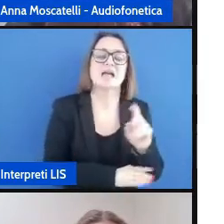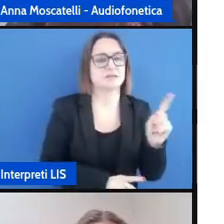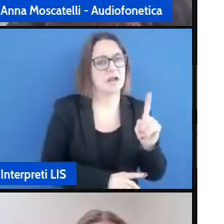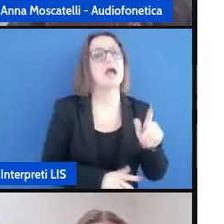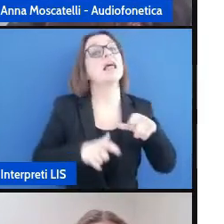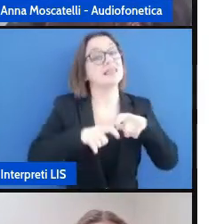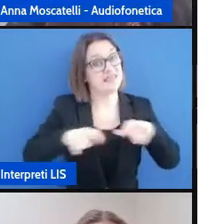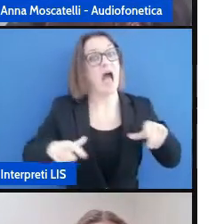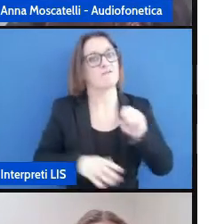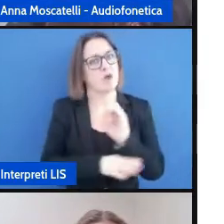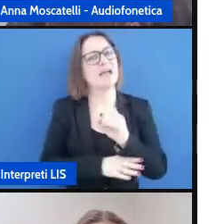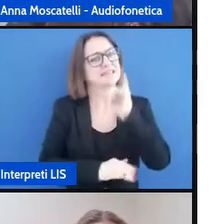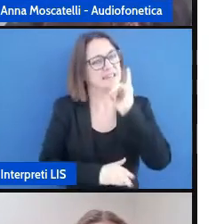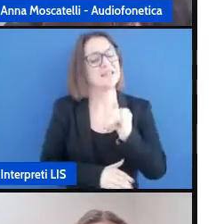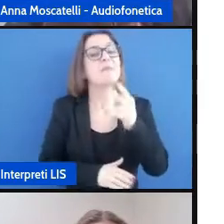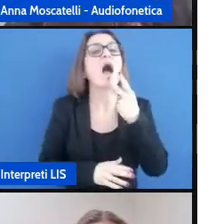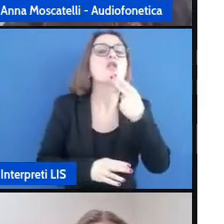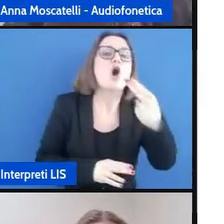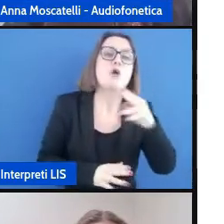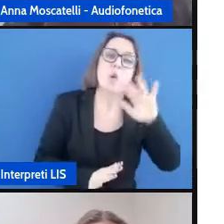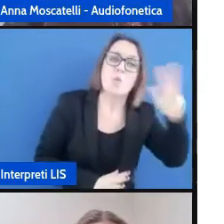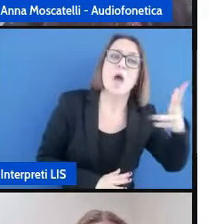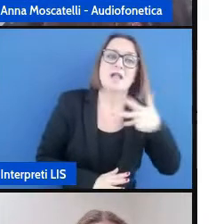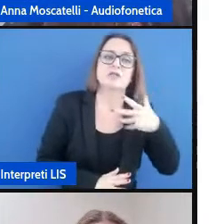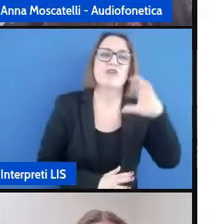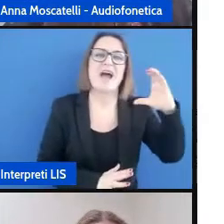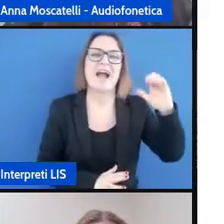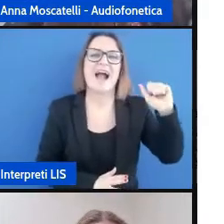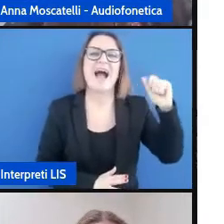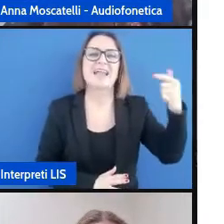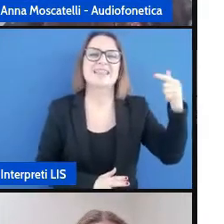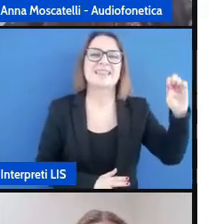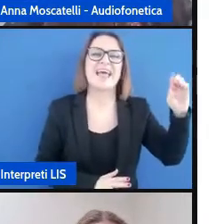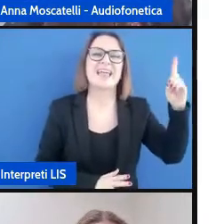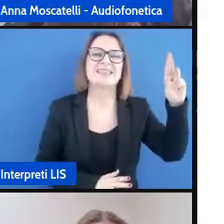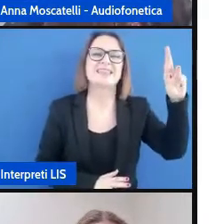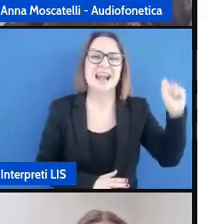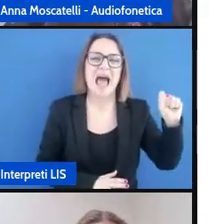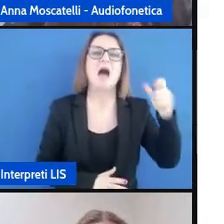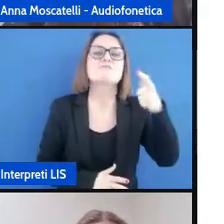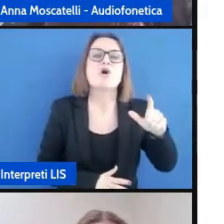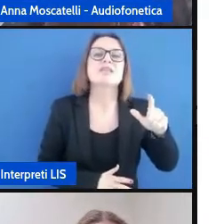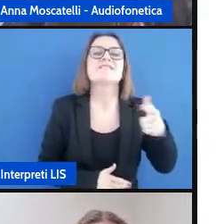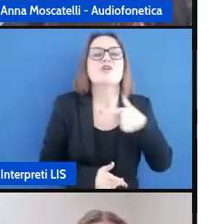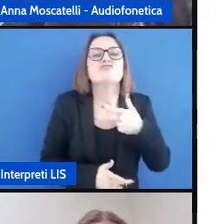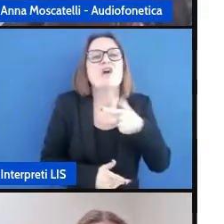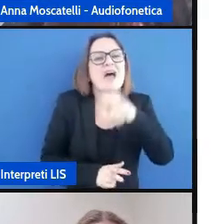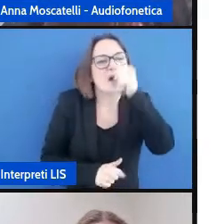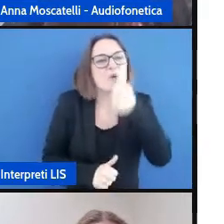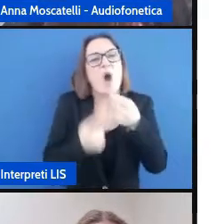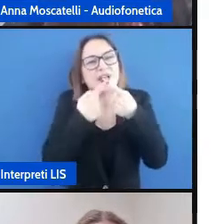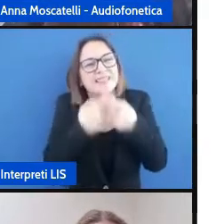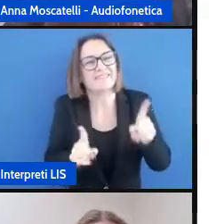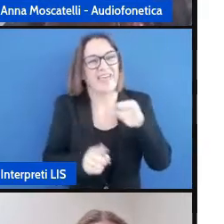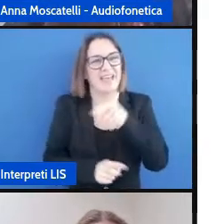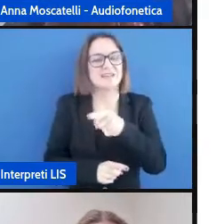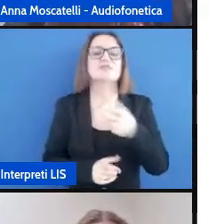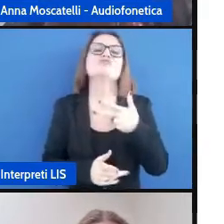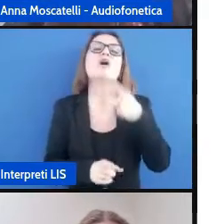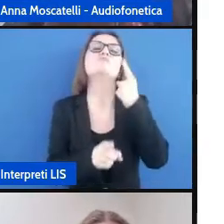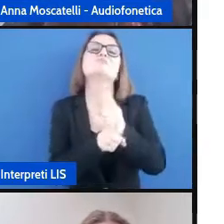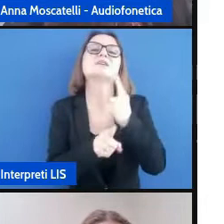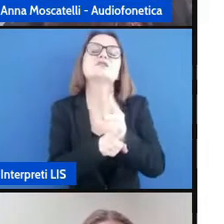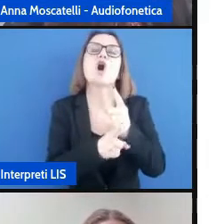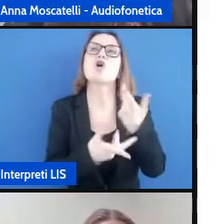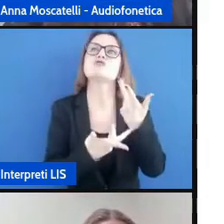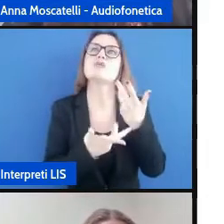maestra ma si chiama cattedra perché ha una funzione diversa a necessità di sentirsi parte del